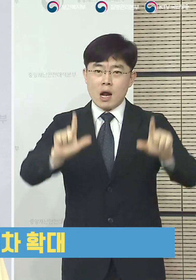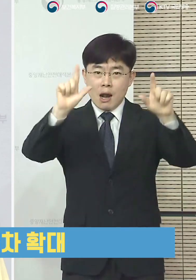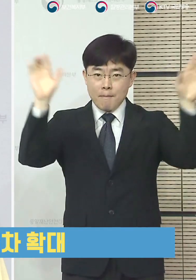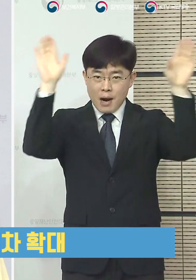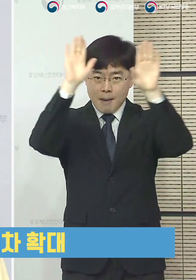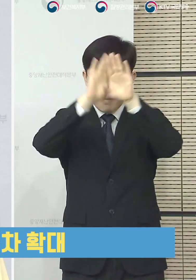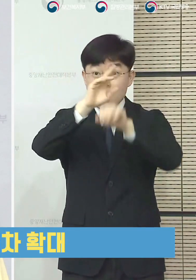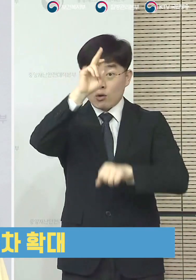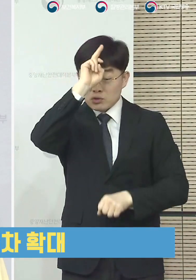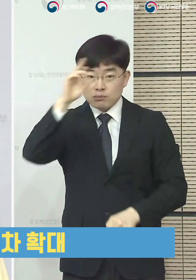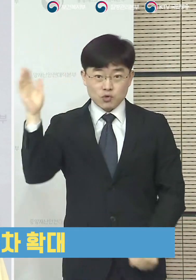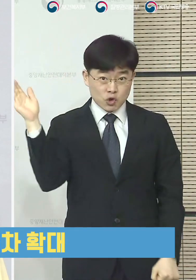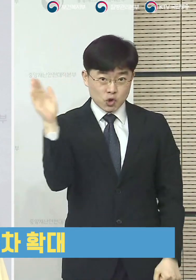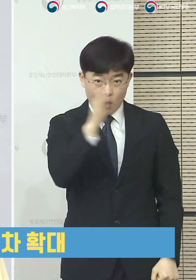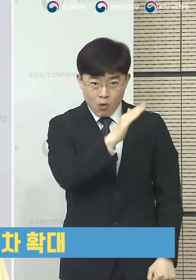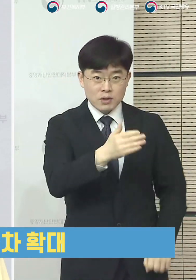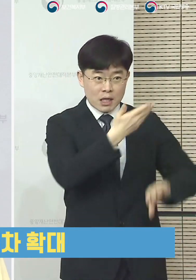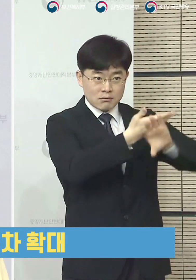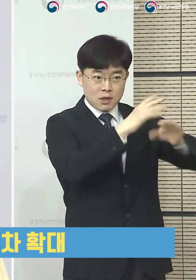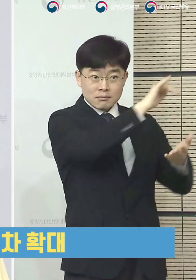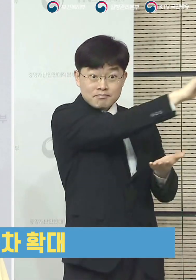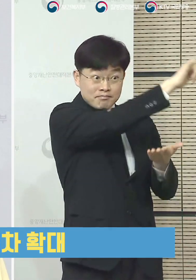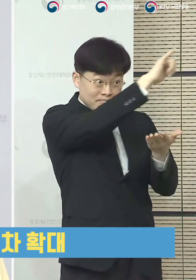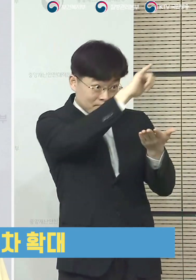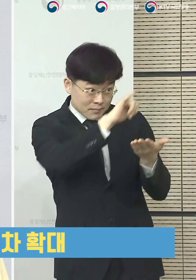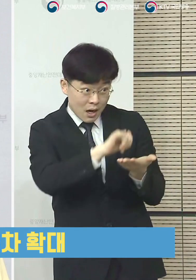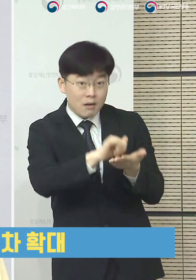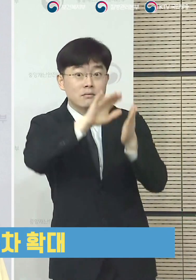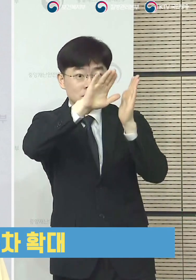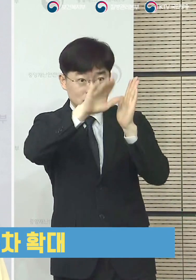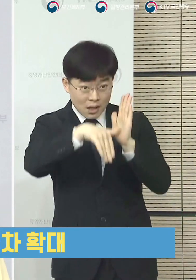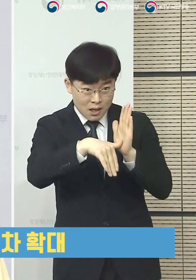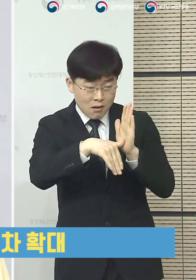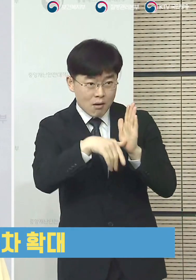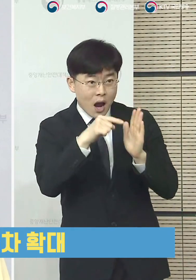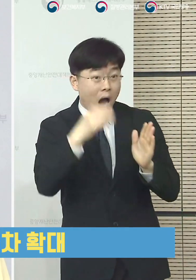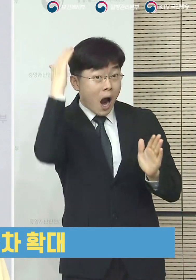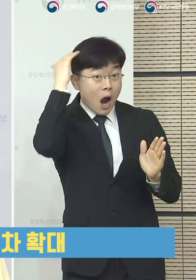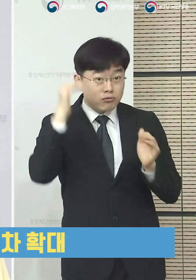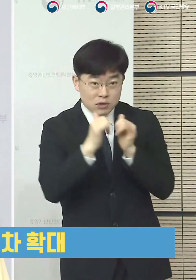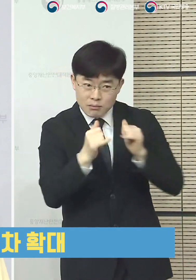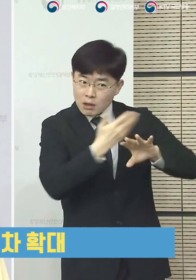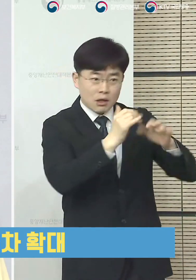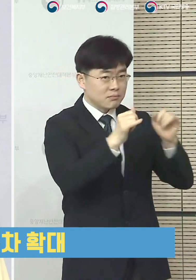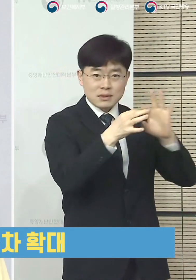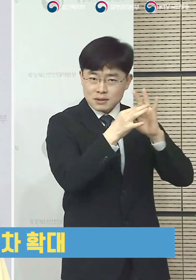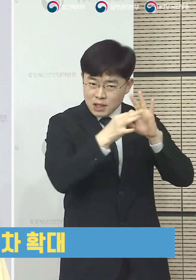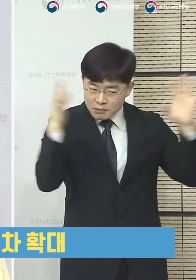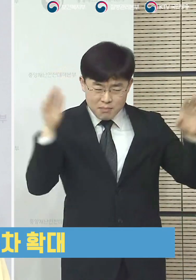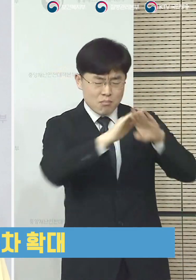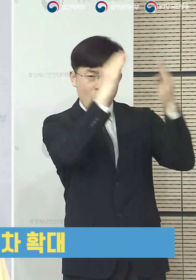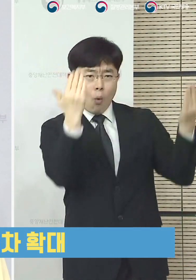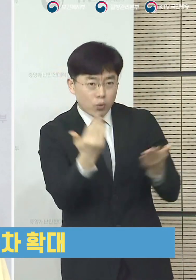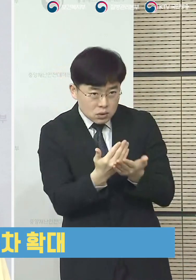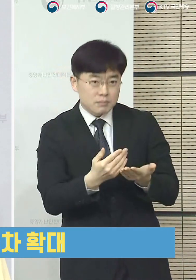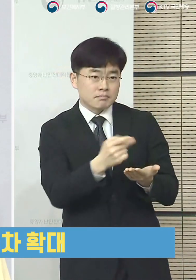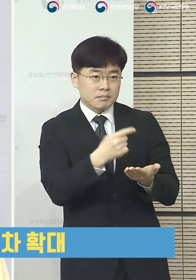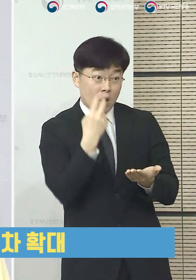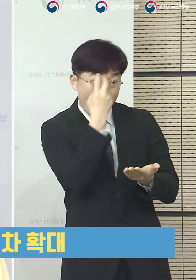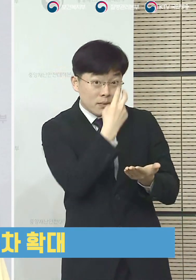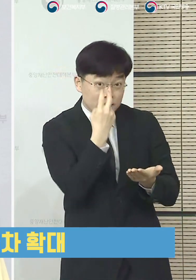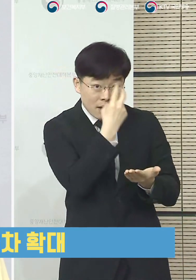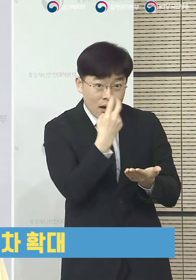0시부터 우리나라로 입국하는 모든 입국자 네 외국인을 모두 포함합니다. 모든